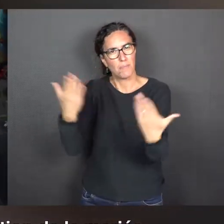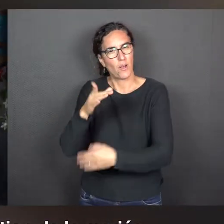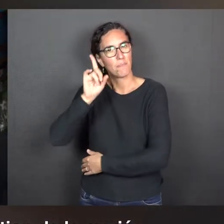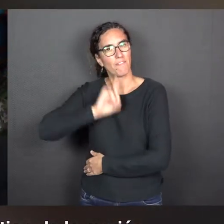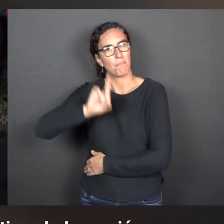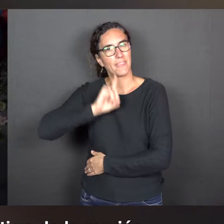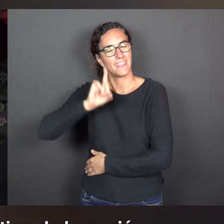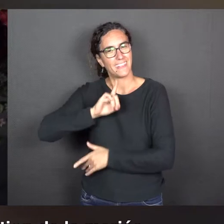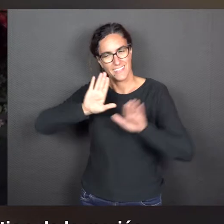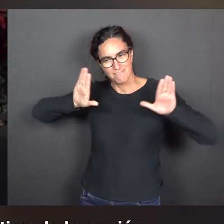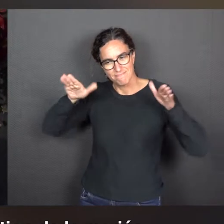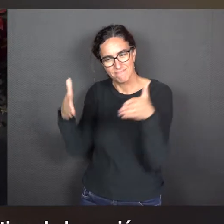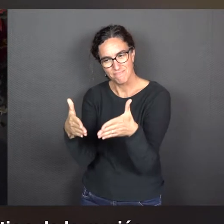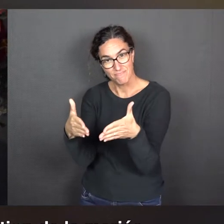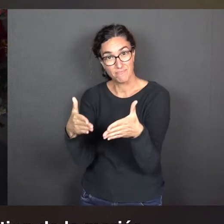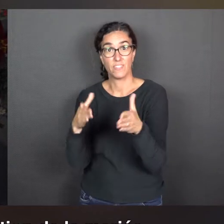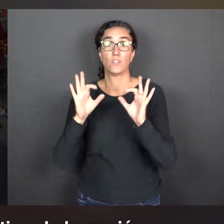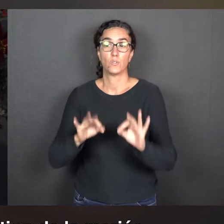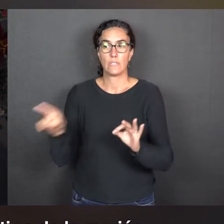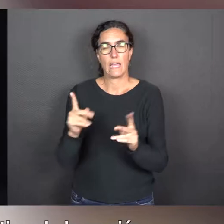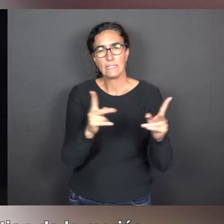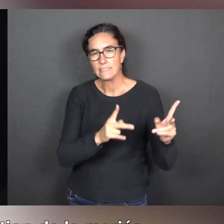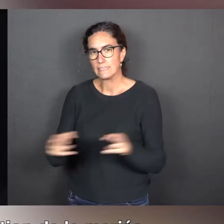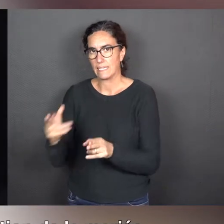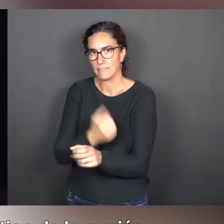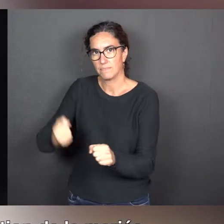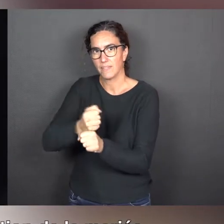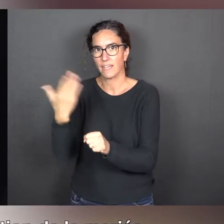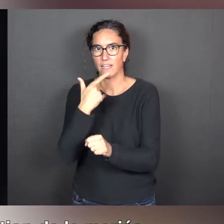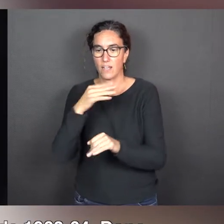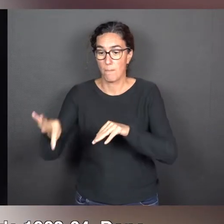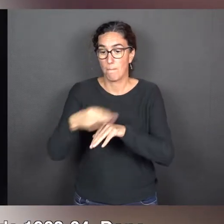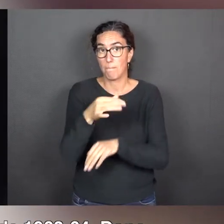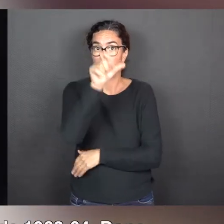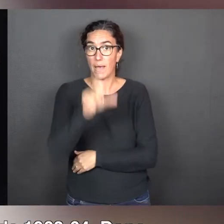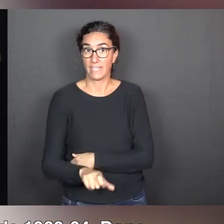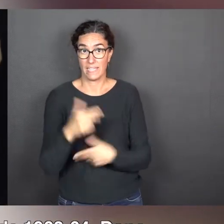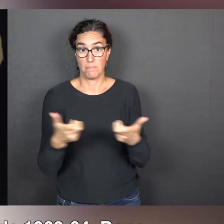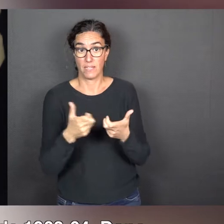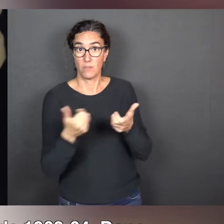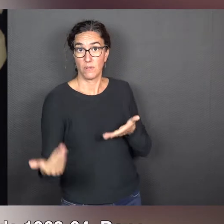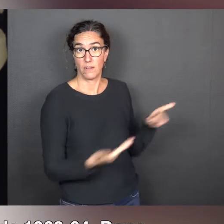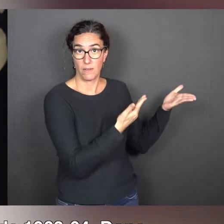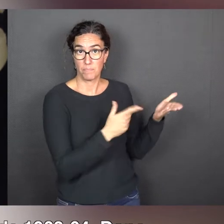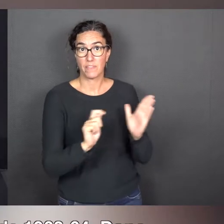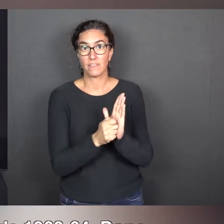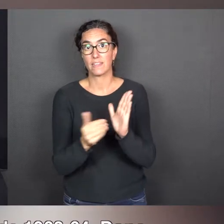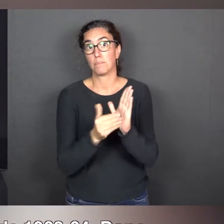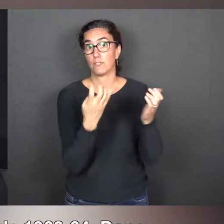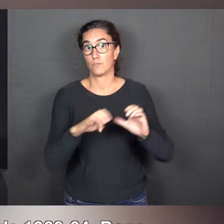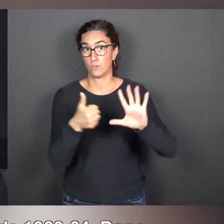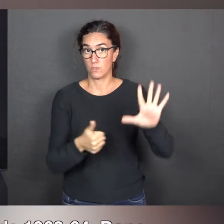féminité. Notamment, la question de la mariée va être très récurrente. Et ici, on a une de ses mariées qui date de 1963